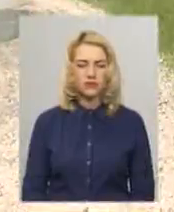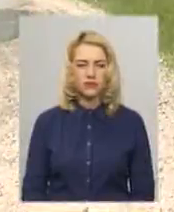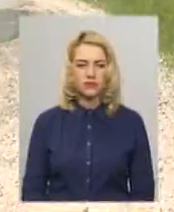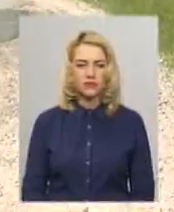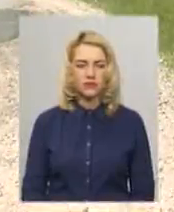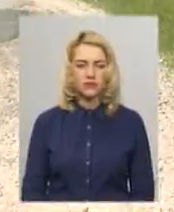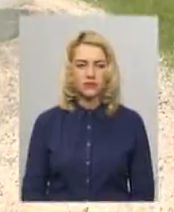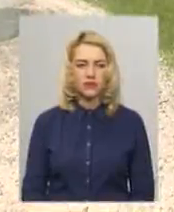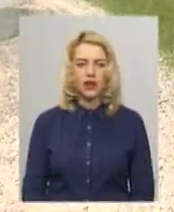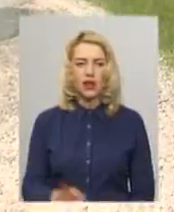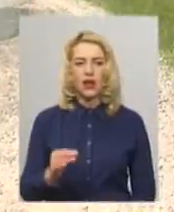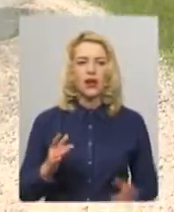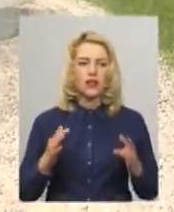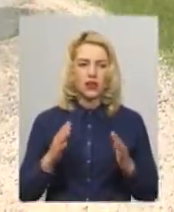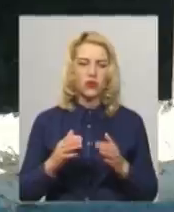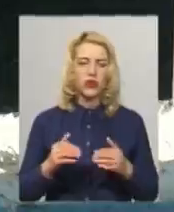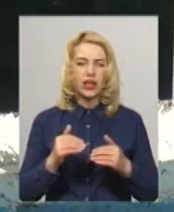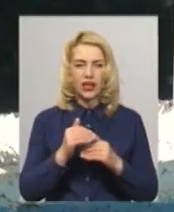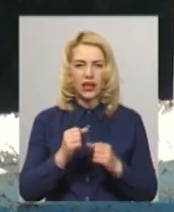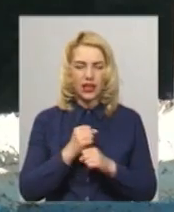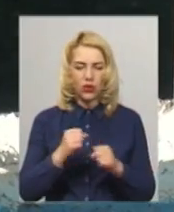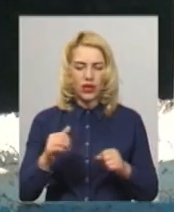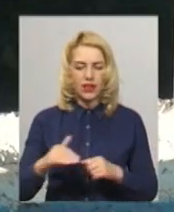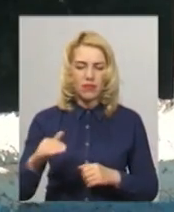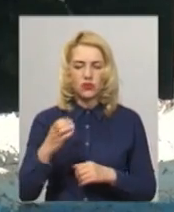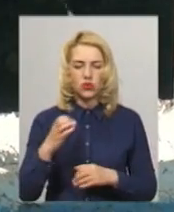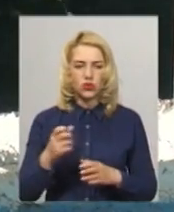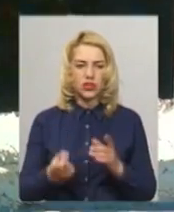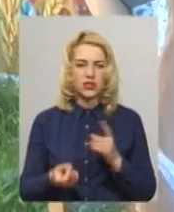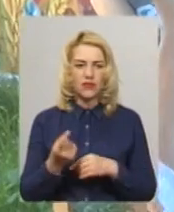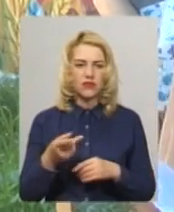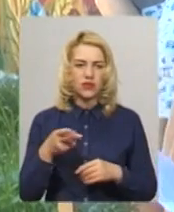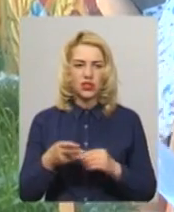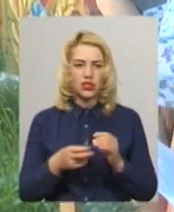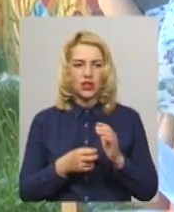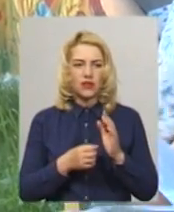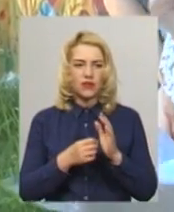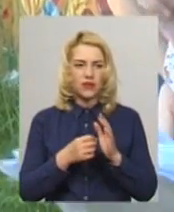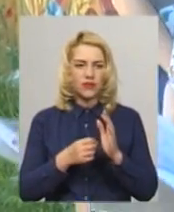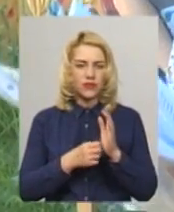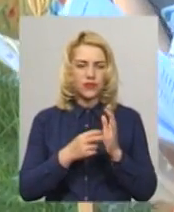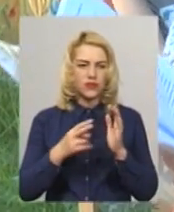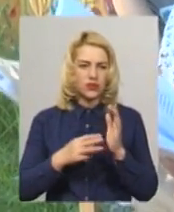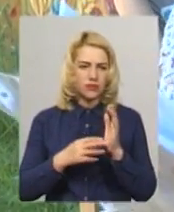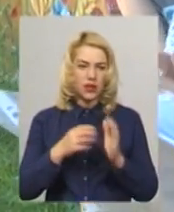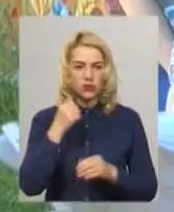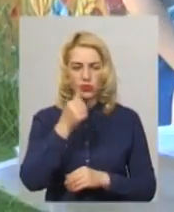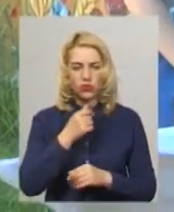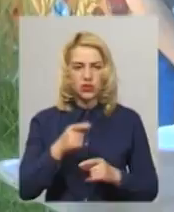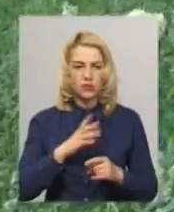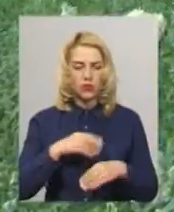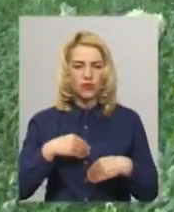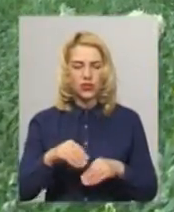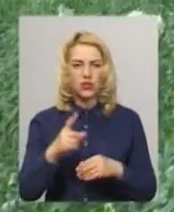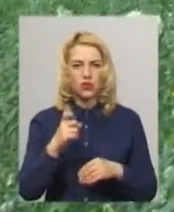Алея Героїв Небесної Сотні в Олешині з'явилась у 2017 році, розповідає Валентина Базилюк. Каже, тоді висадили 180 кущів дерев.